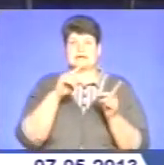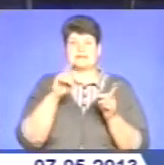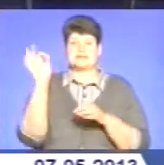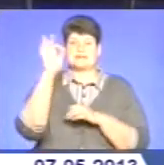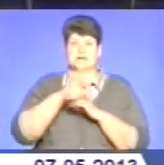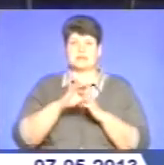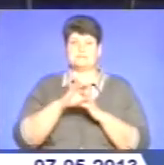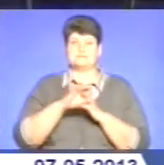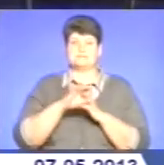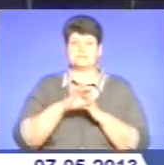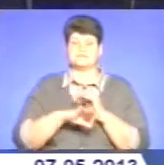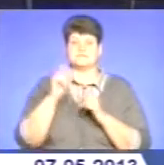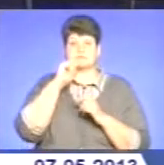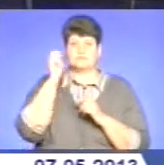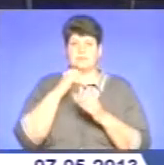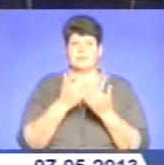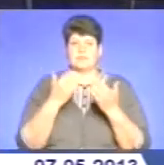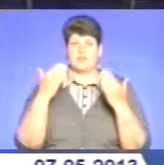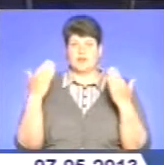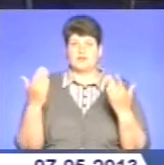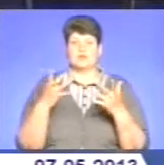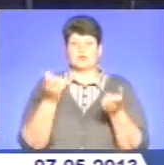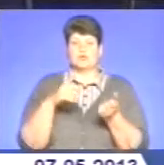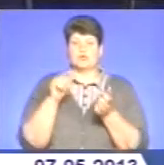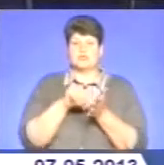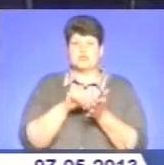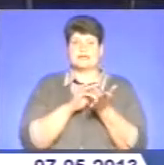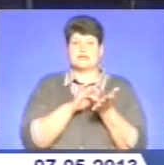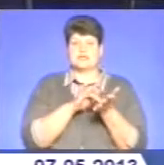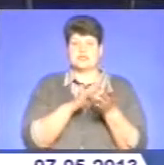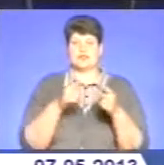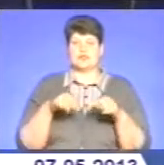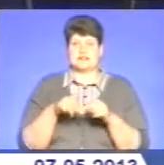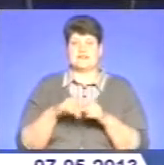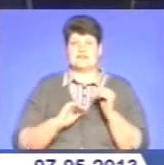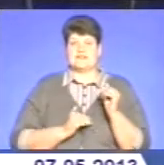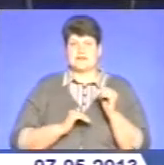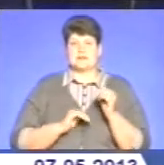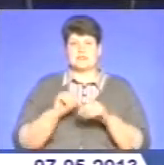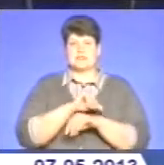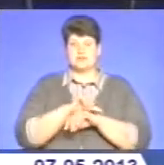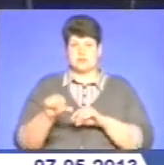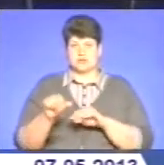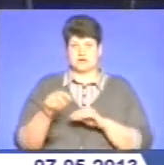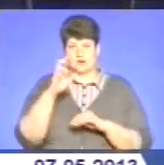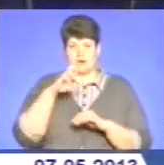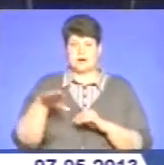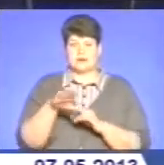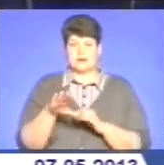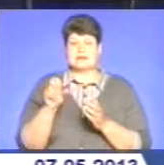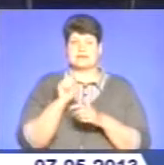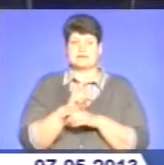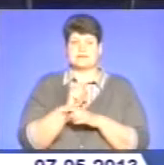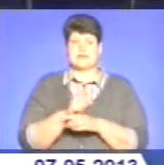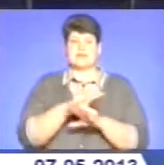виставки фестивалю, у якому візьмуть участь туристичні організації фірми з України та зарубіжних країн. Завдання виставки – все